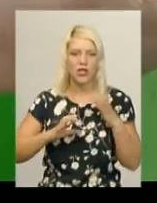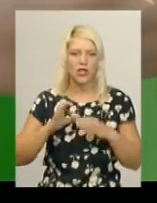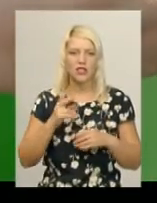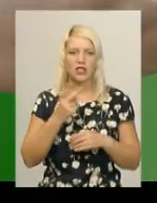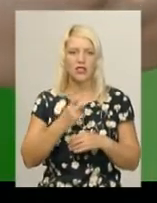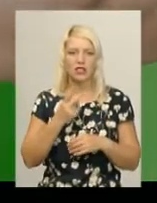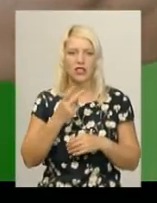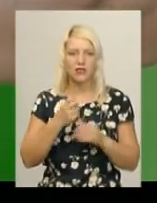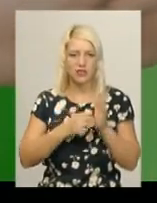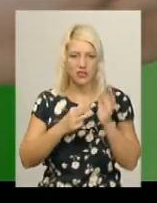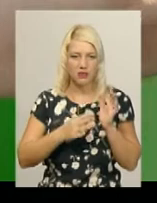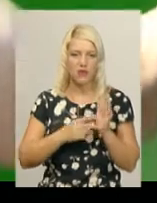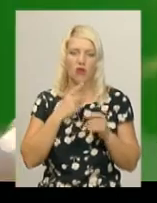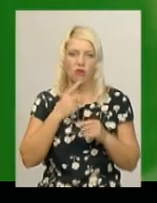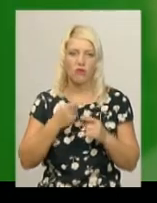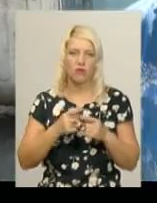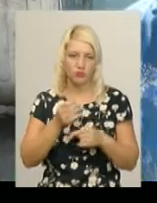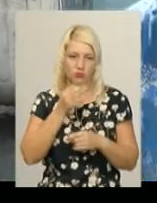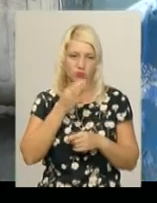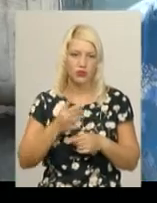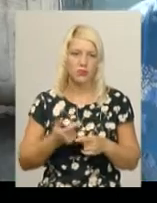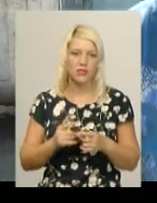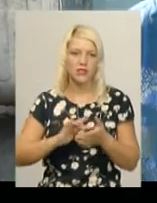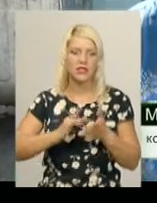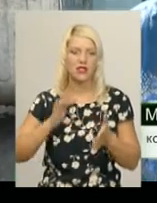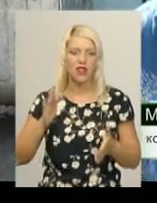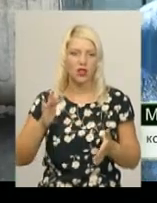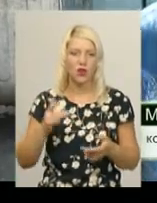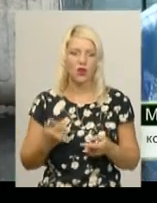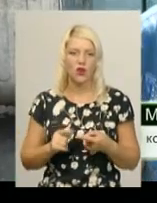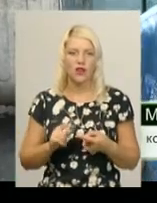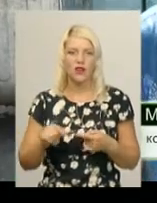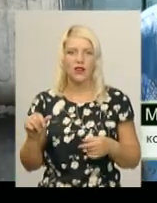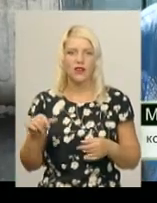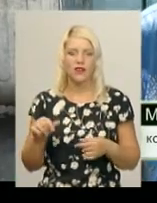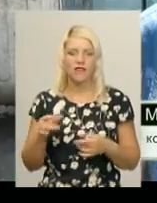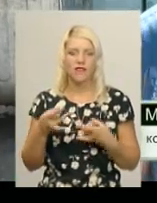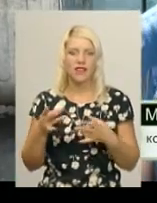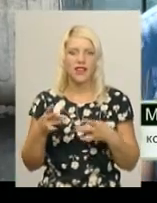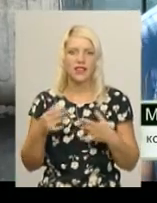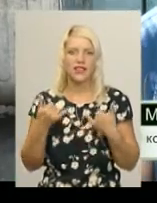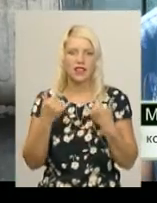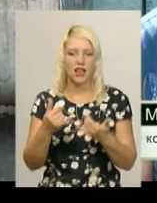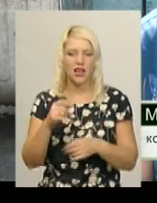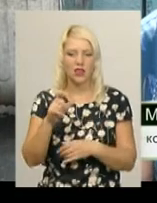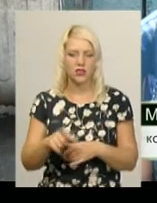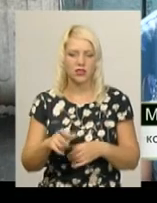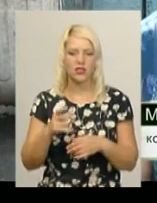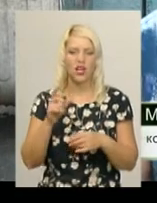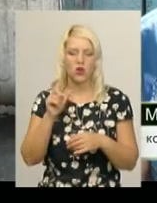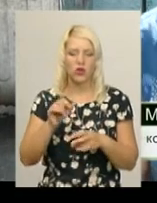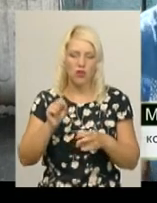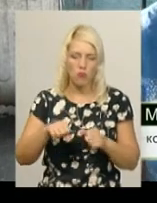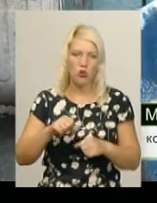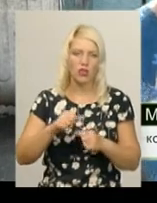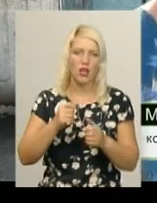Вітушинська каже, ідеї сортування сміття підтримує. Скло, воно вредне для людей. Може людина поранитись, може